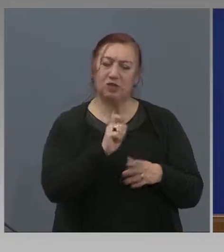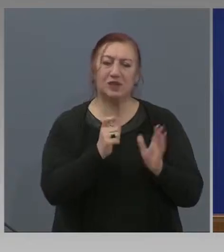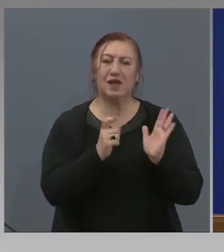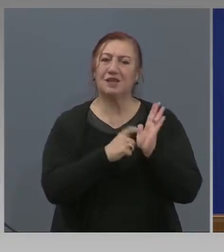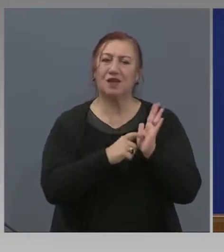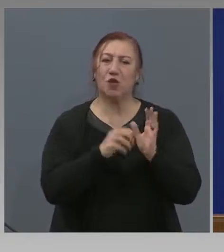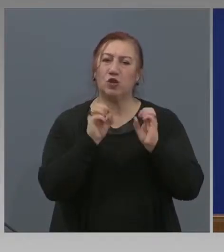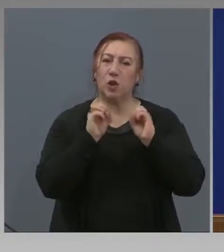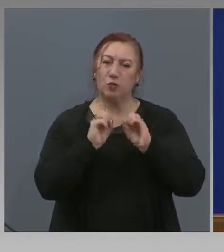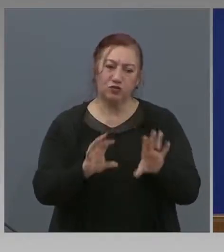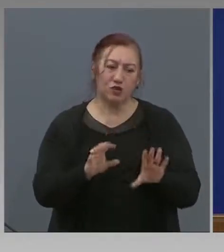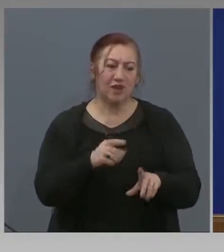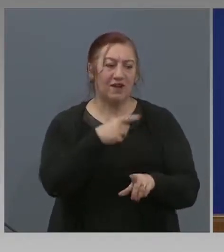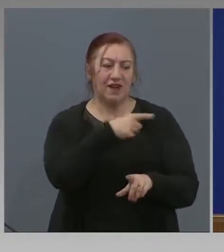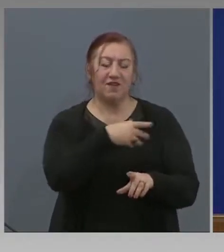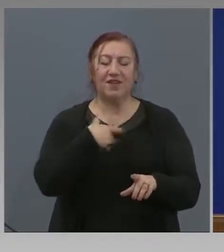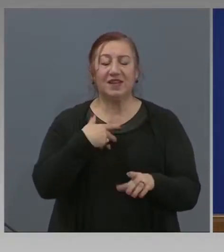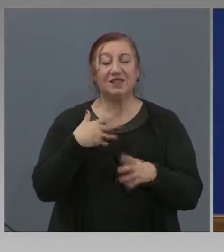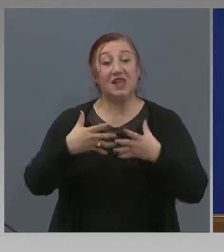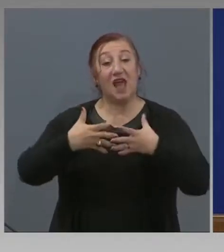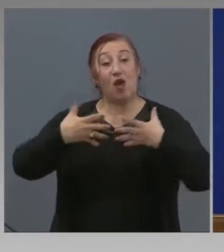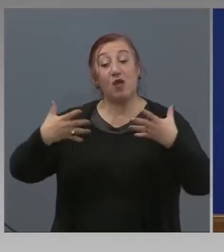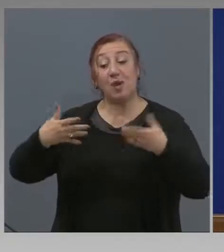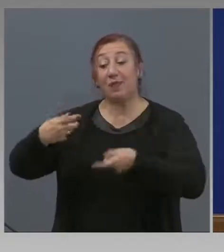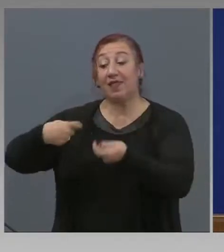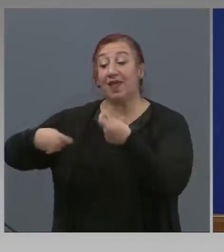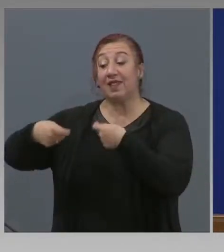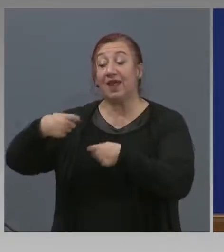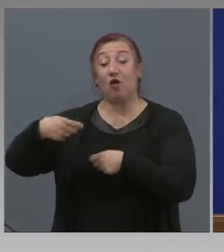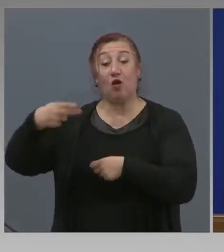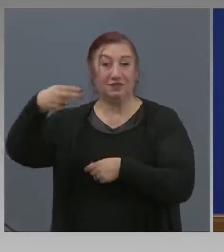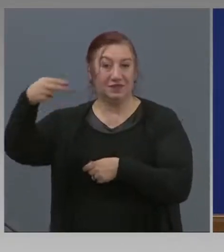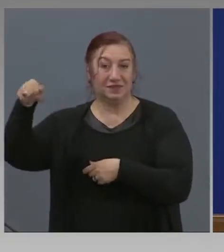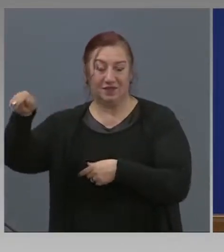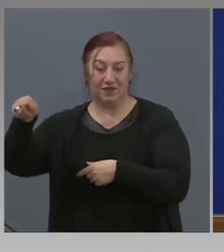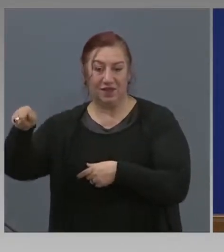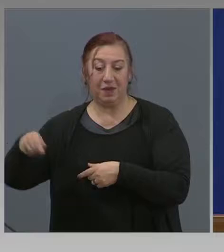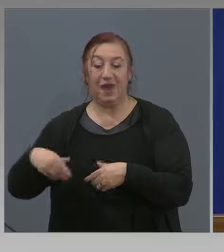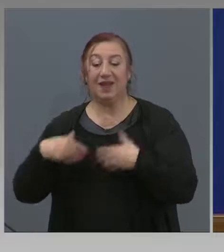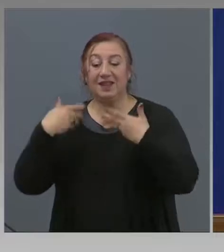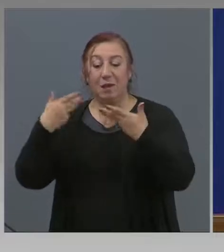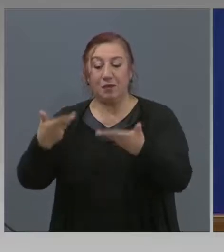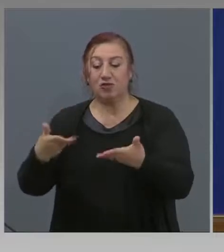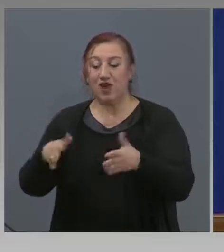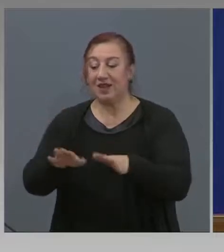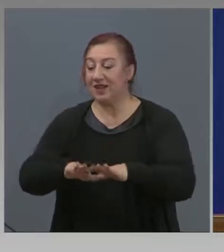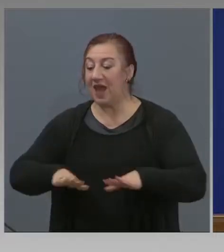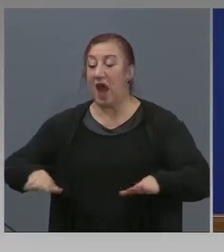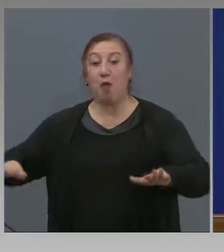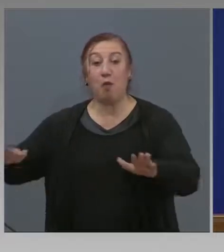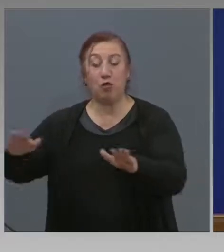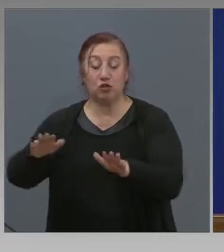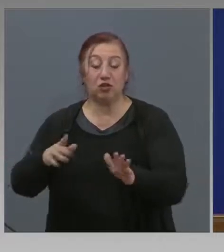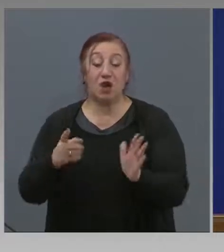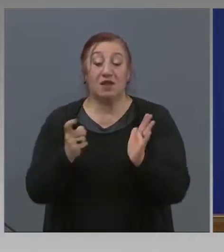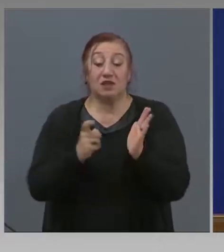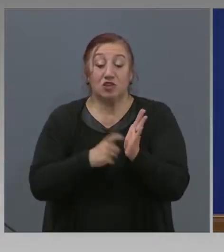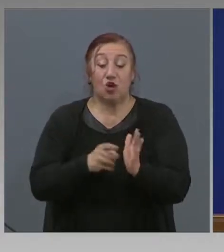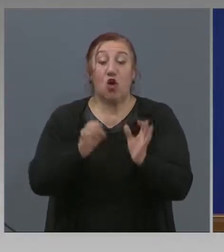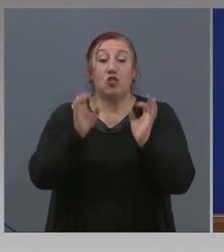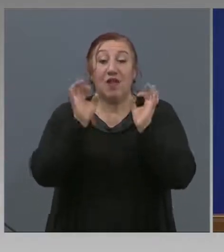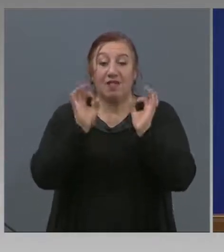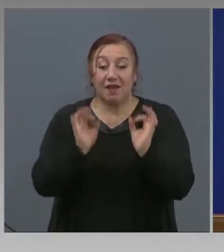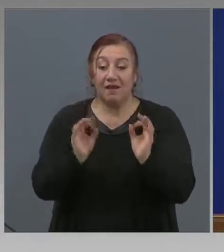изискват от големите търговски вериги да предоставят такава площ при положение, че те плащат найми? Законът е такъв и регулацията е такава, каквато е